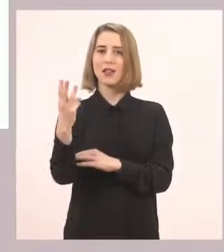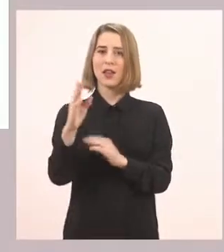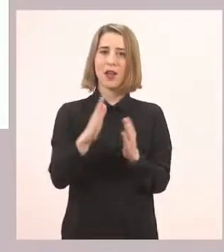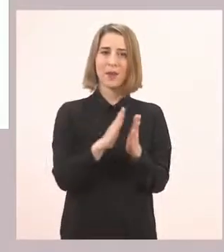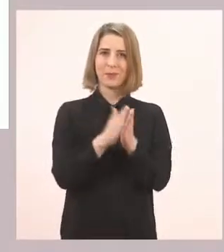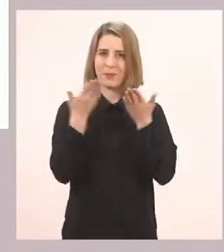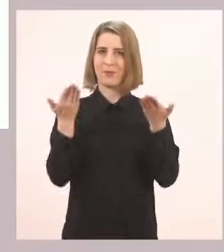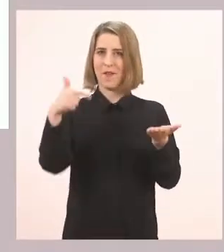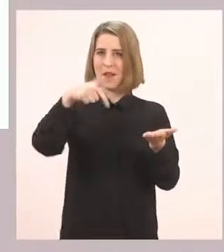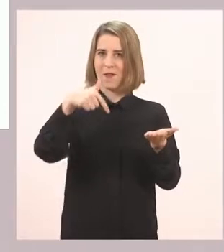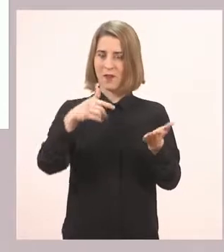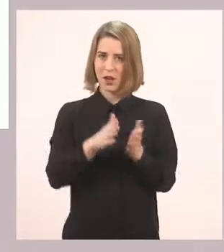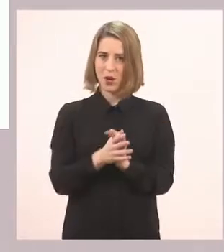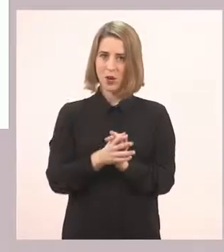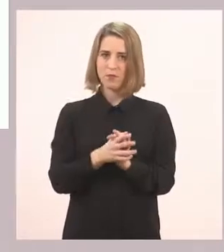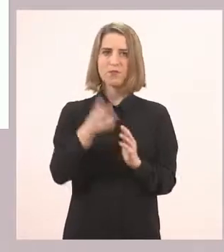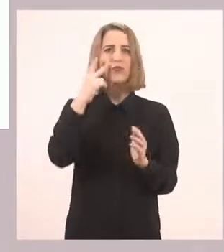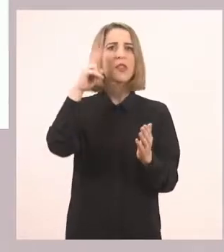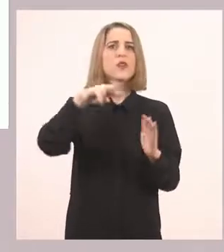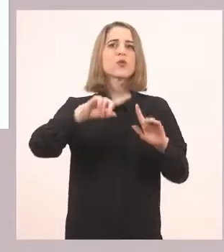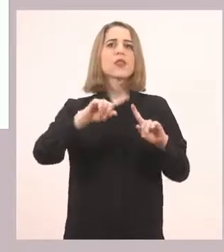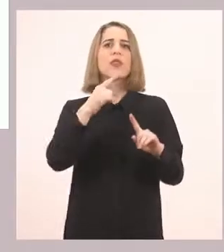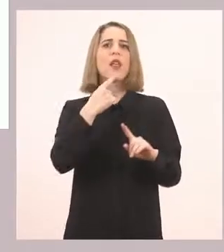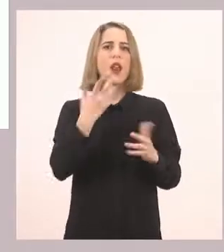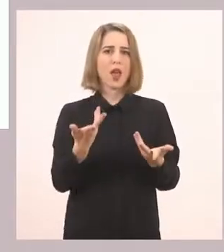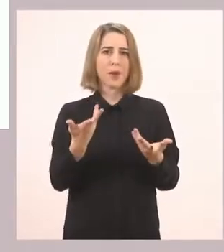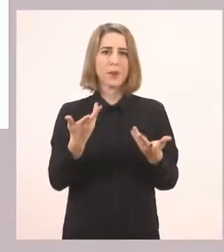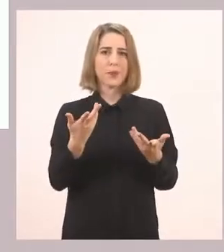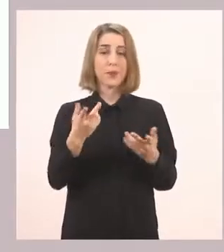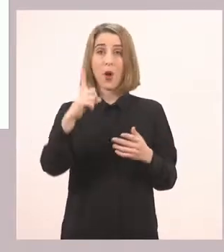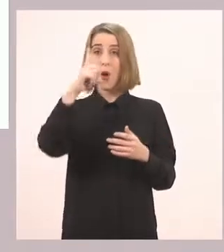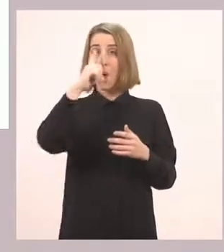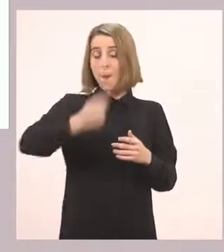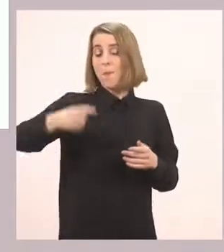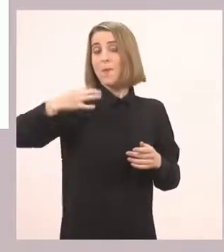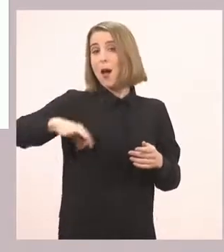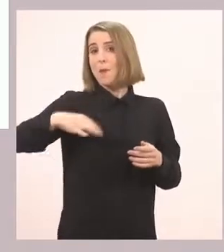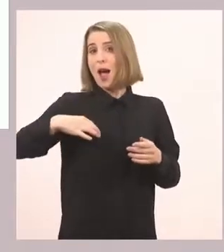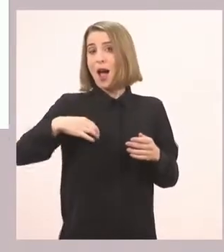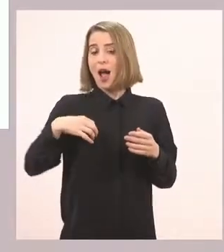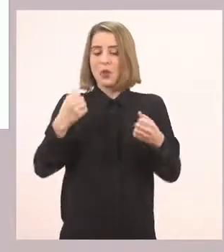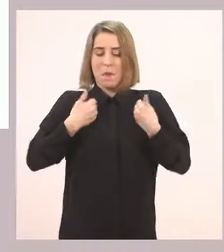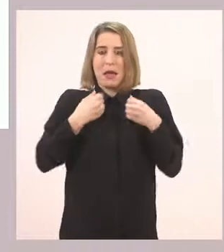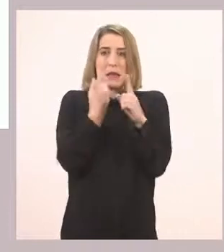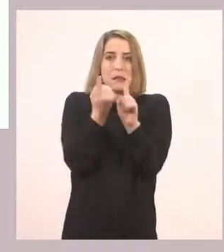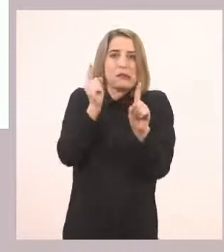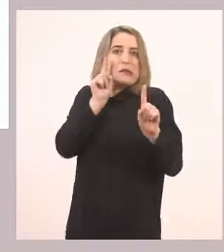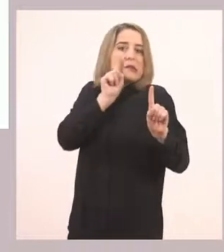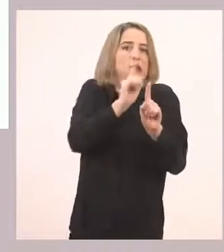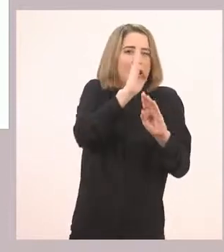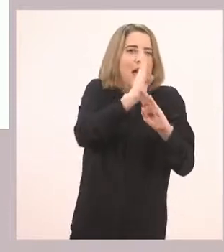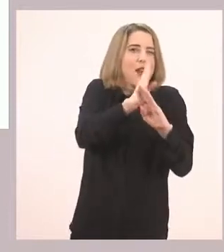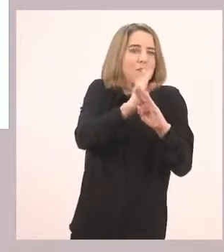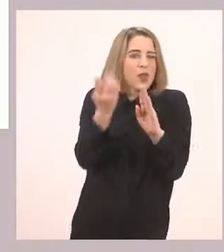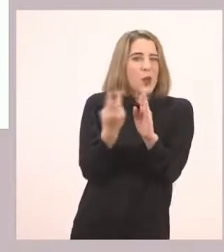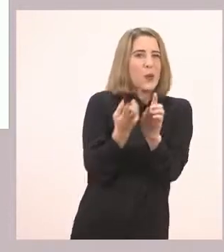Για να διαβάσουμε τι λέει. Ο παπαγάλος κρύφτηκε πίσω από ένα παιχνίδι. Από ποιο, για